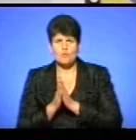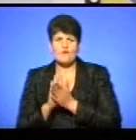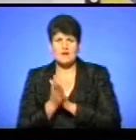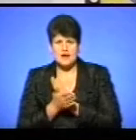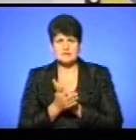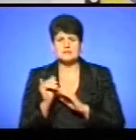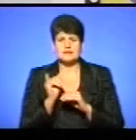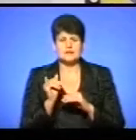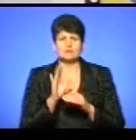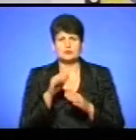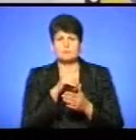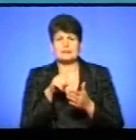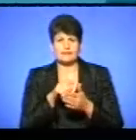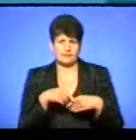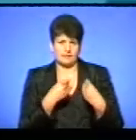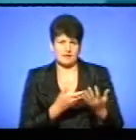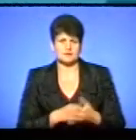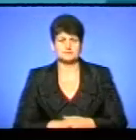будемо задавати питання.